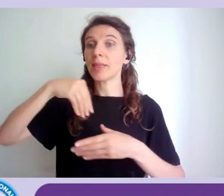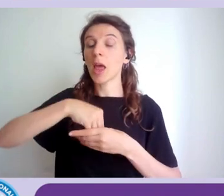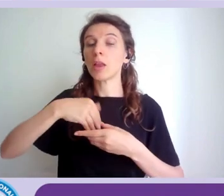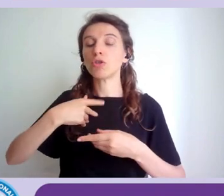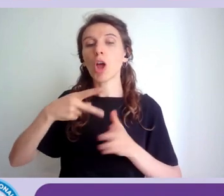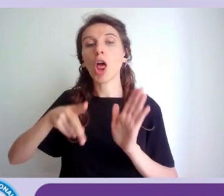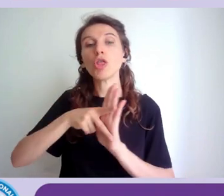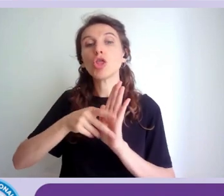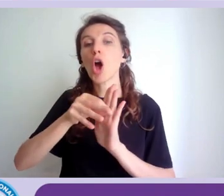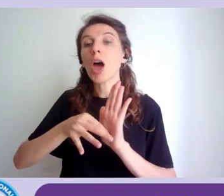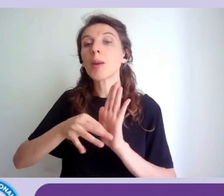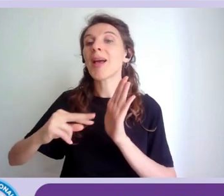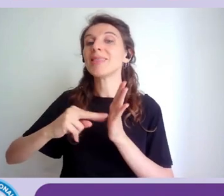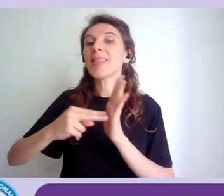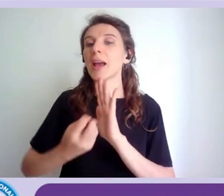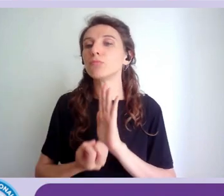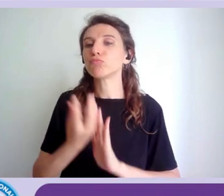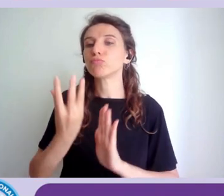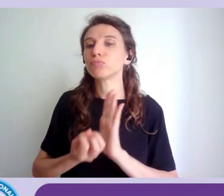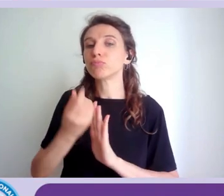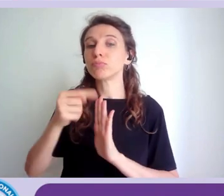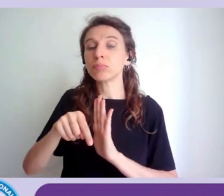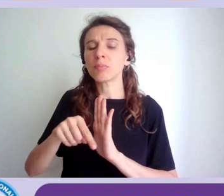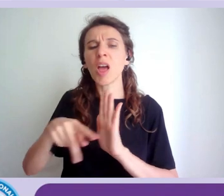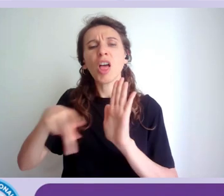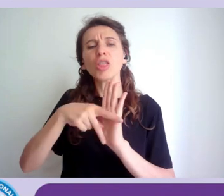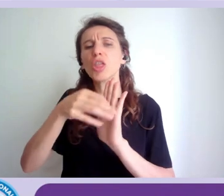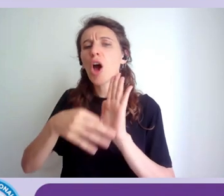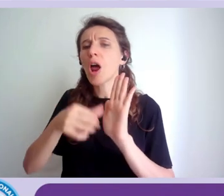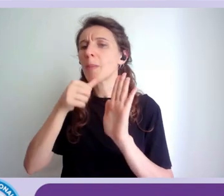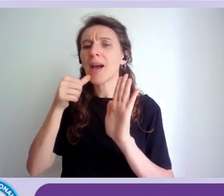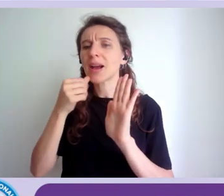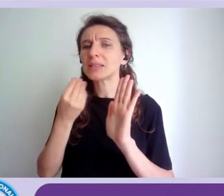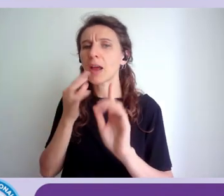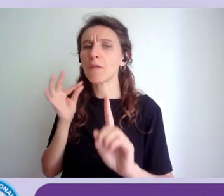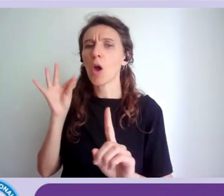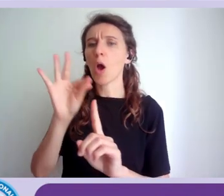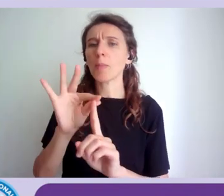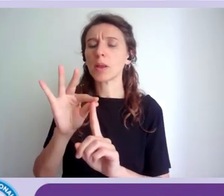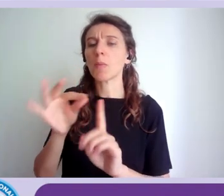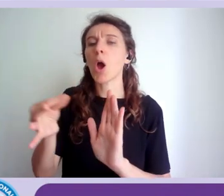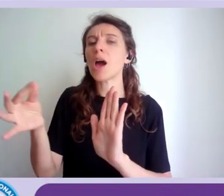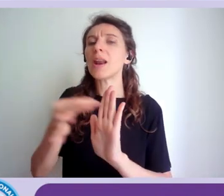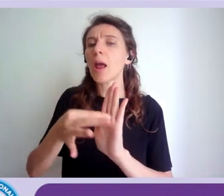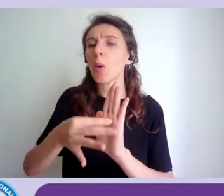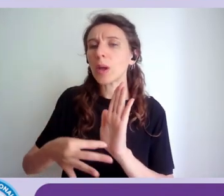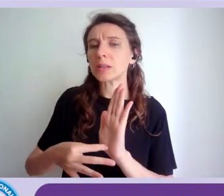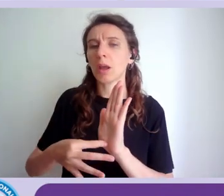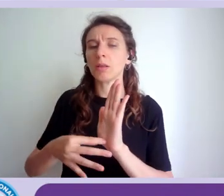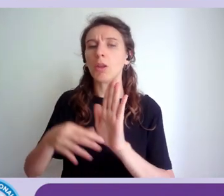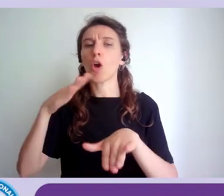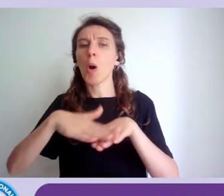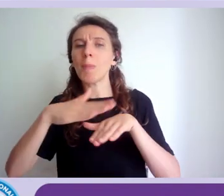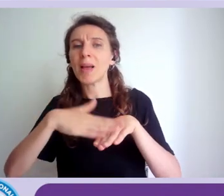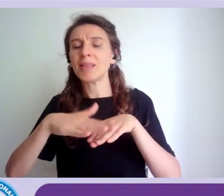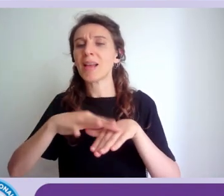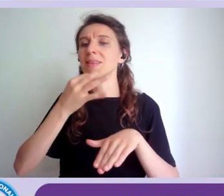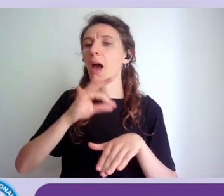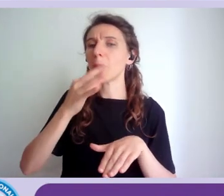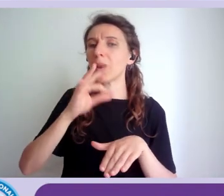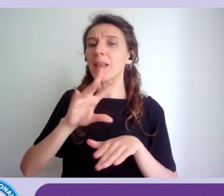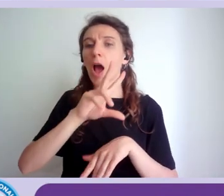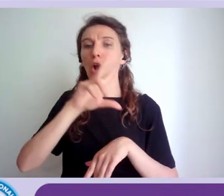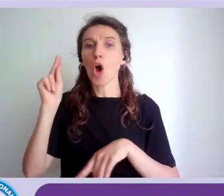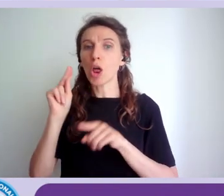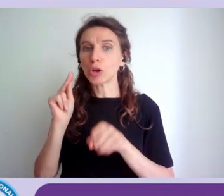tecniche che definiscono i requisiti di competenze abilità e conoscenze sia di